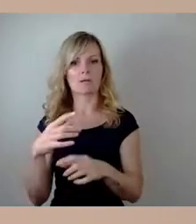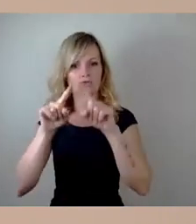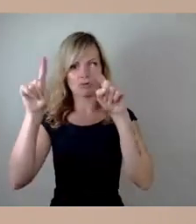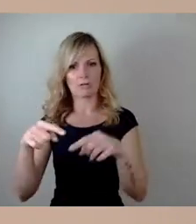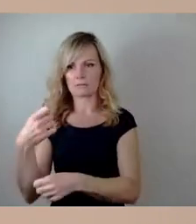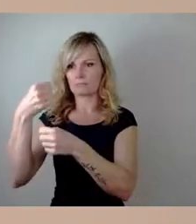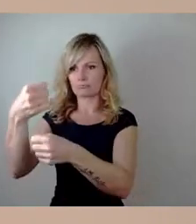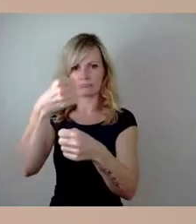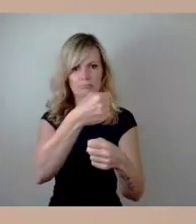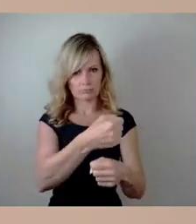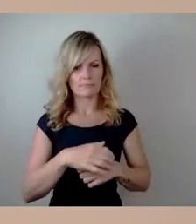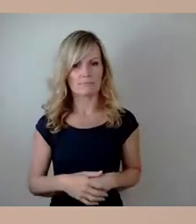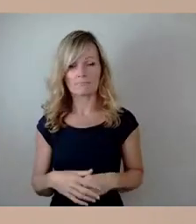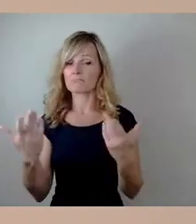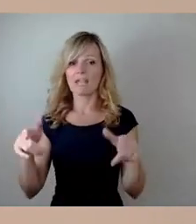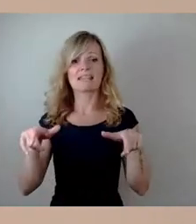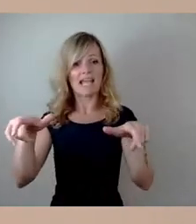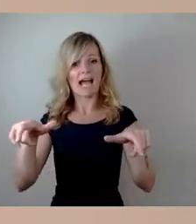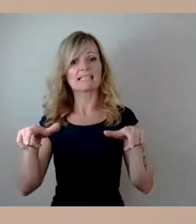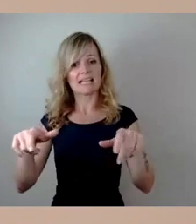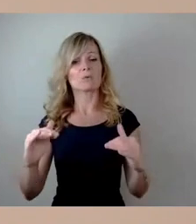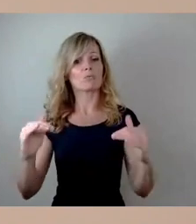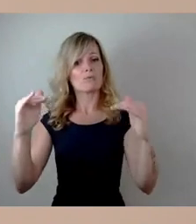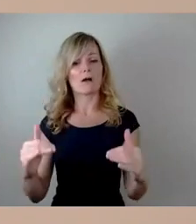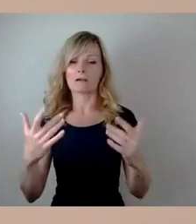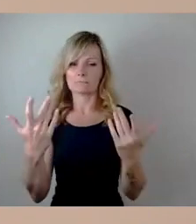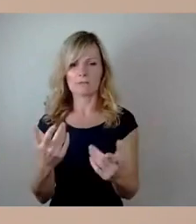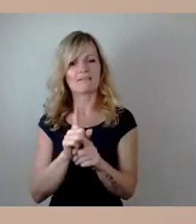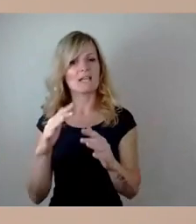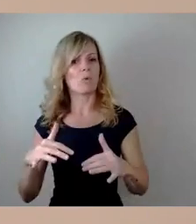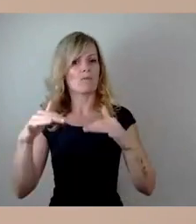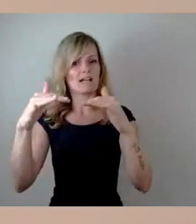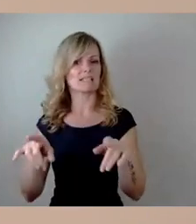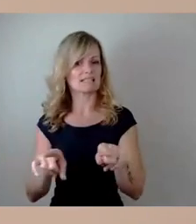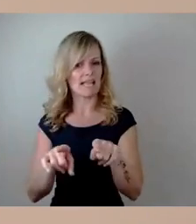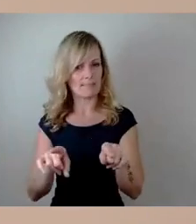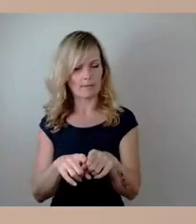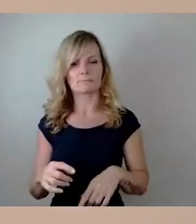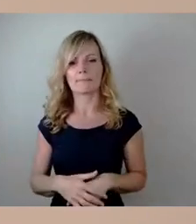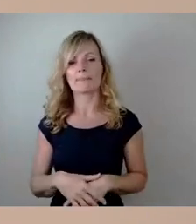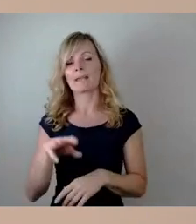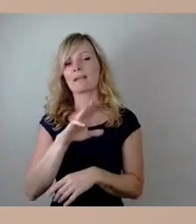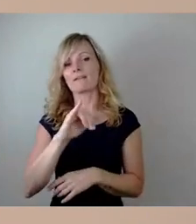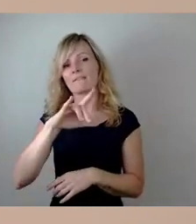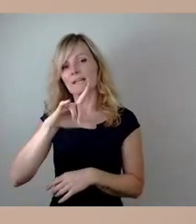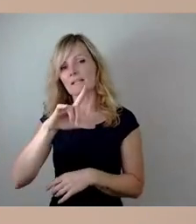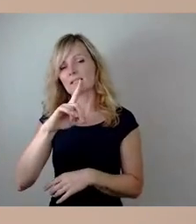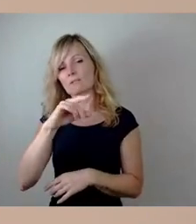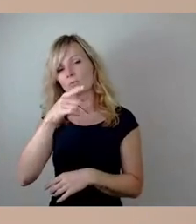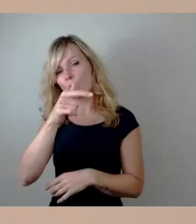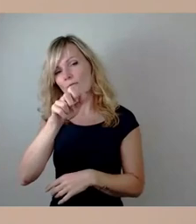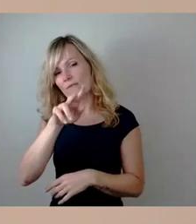Hochwasserereignissen, dass dann die Verkehrsführung über die Wilsdrofer Straße läuft. Am Montag wird sich